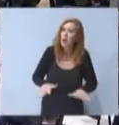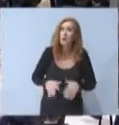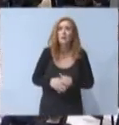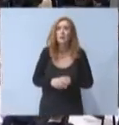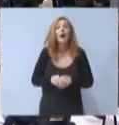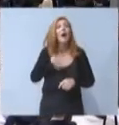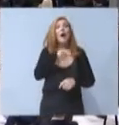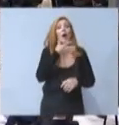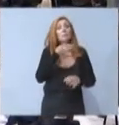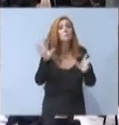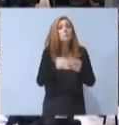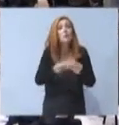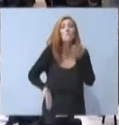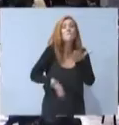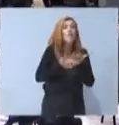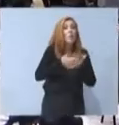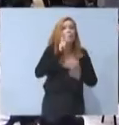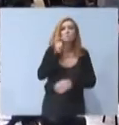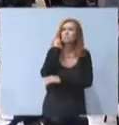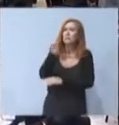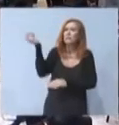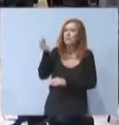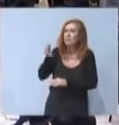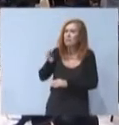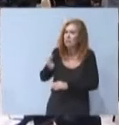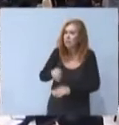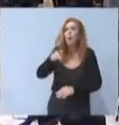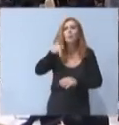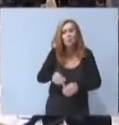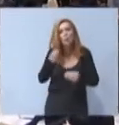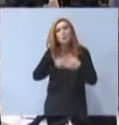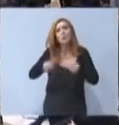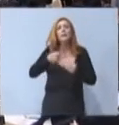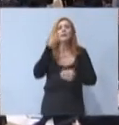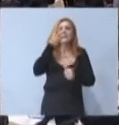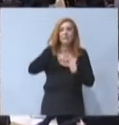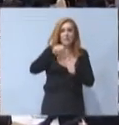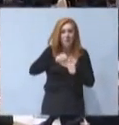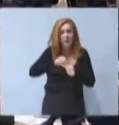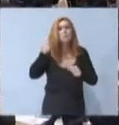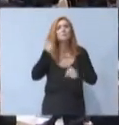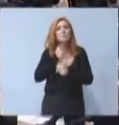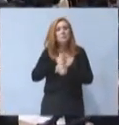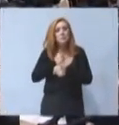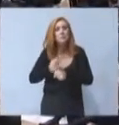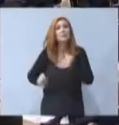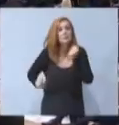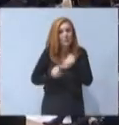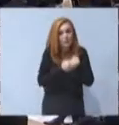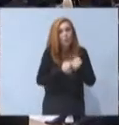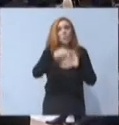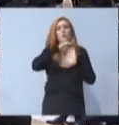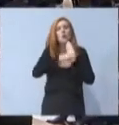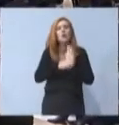δανειολήπτες. Και επεκτείνεται, για τουλάχιστον τρεις μήνες ακόμα, η στήριξη της απασχόλησης με το πρόγραμμα